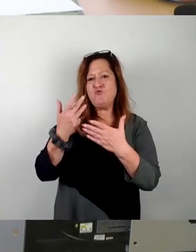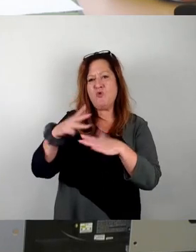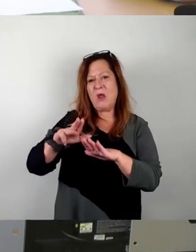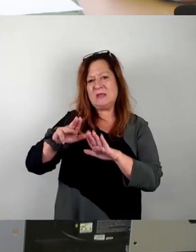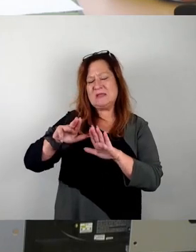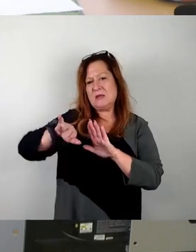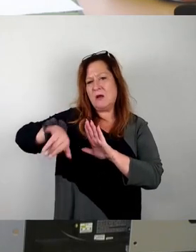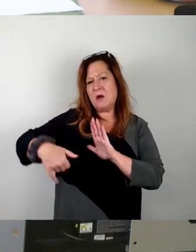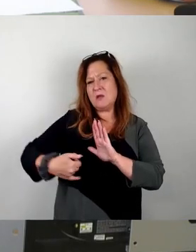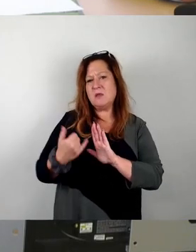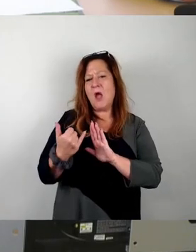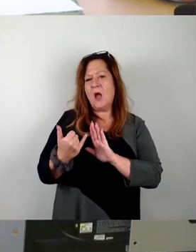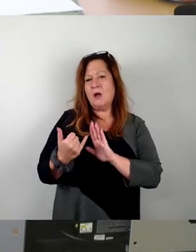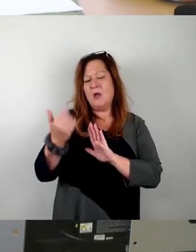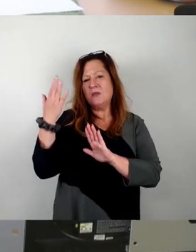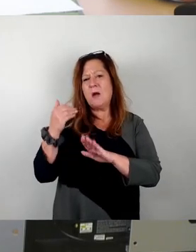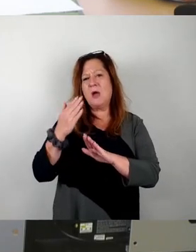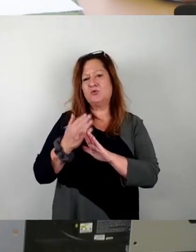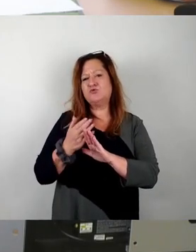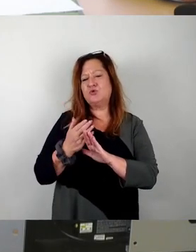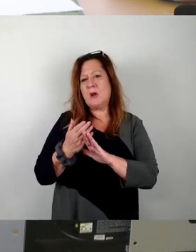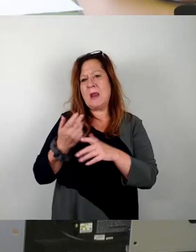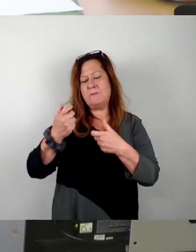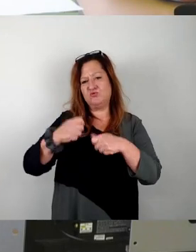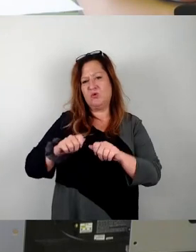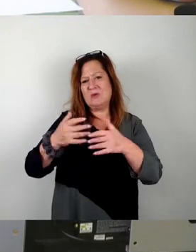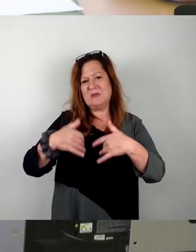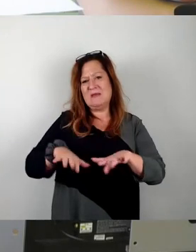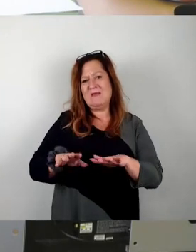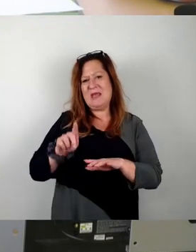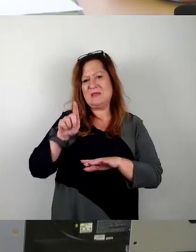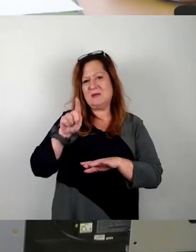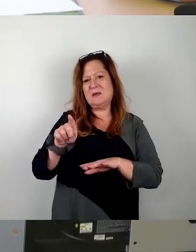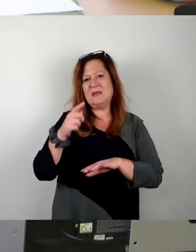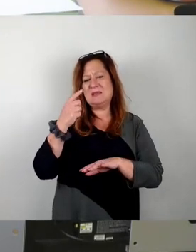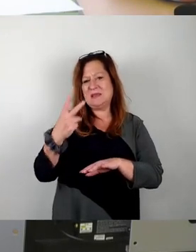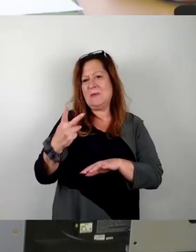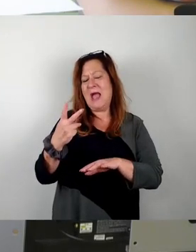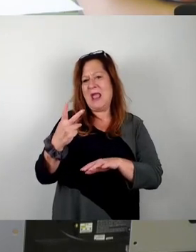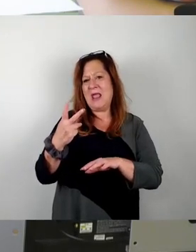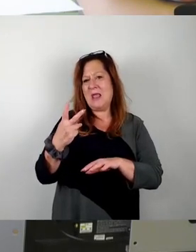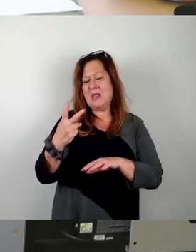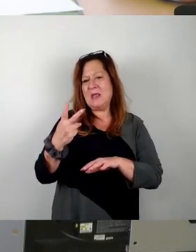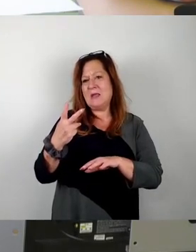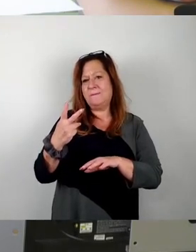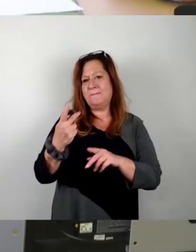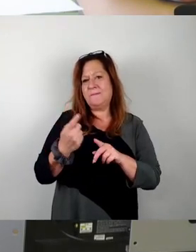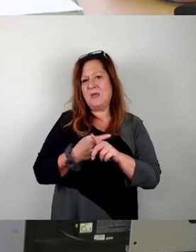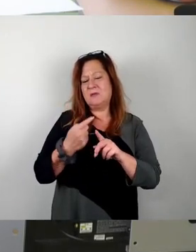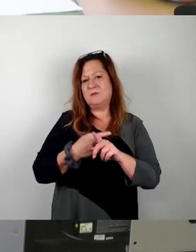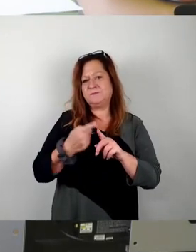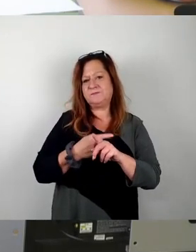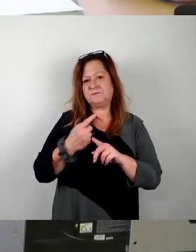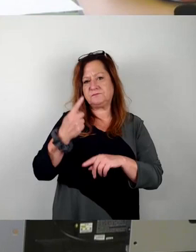vorgelegt worden ist. Der hat im Prinzip zwei Dinge zum Inhalt. Das erste Mal weist er gewisse